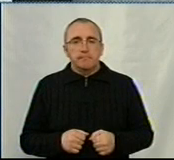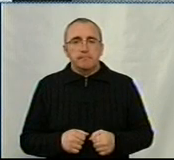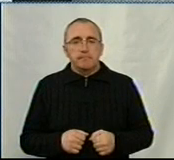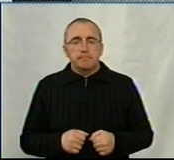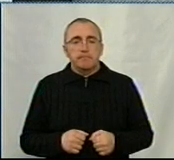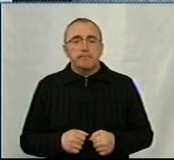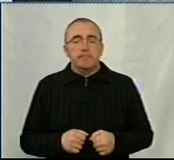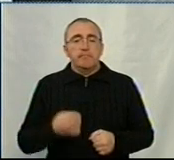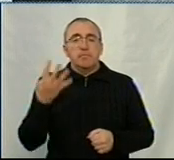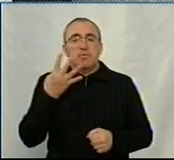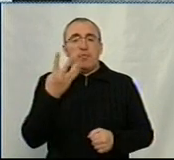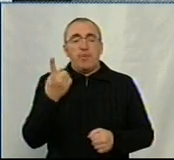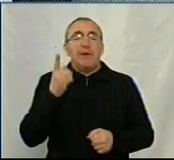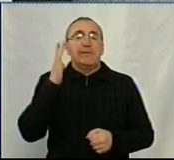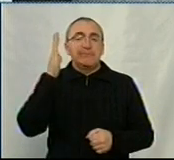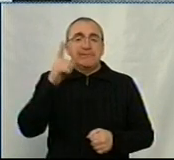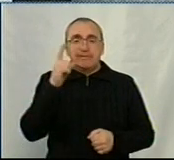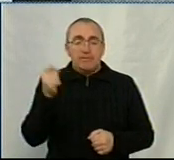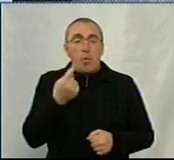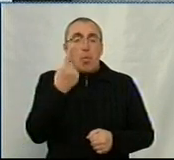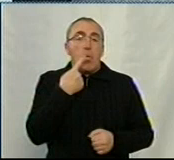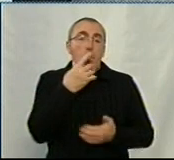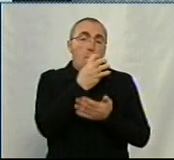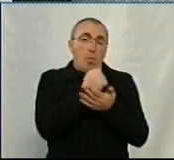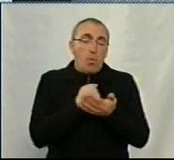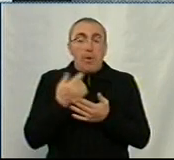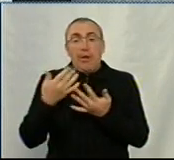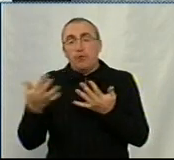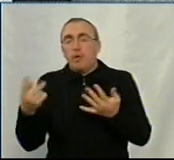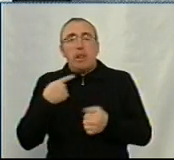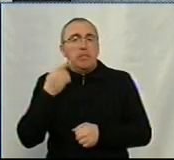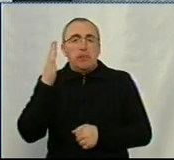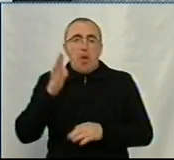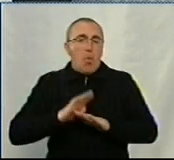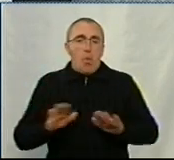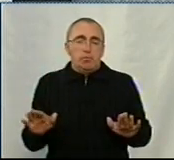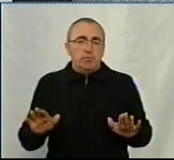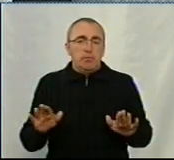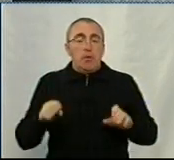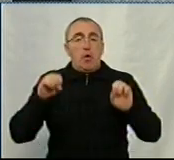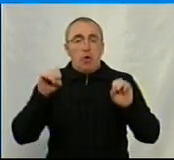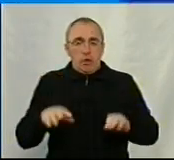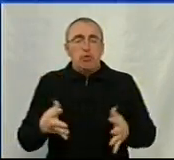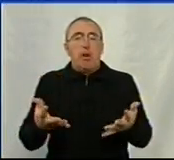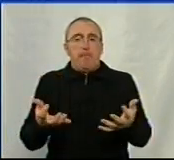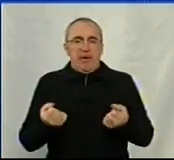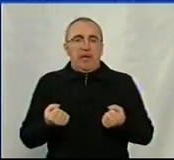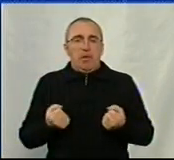Так, 42 за, один утримався, інші не голосували. Рішення прийнято.